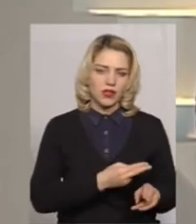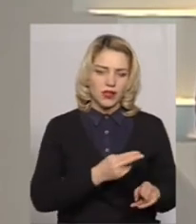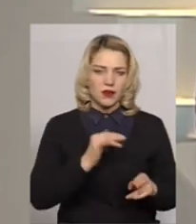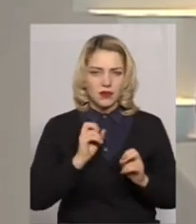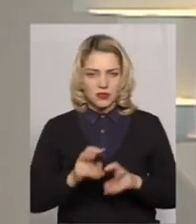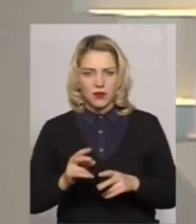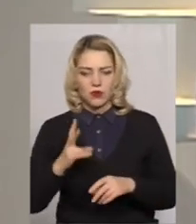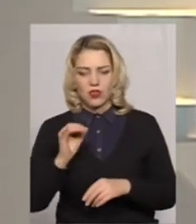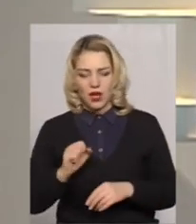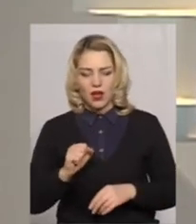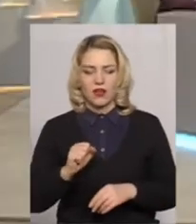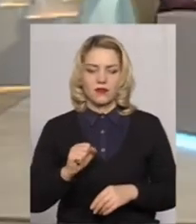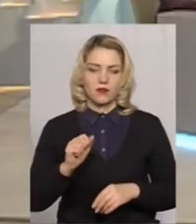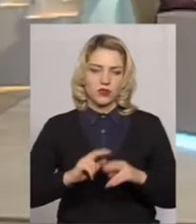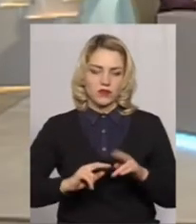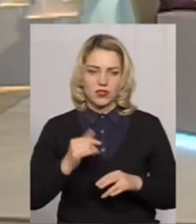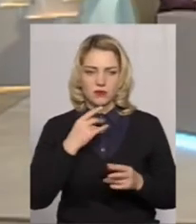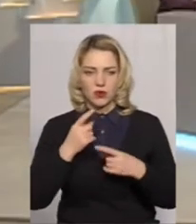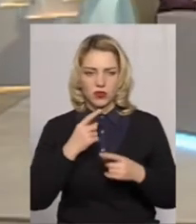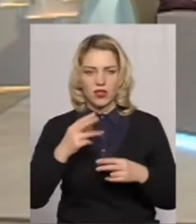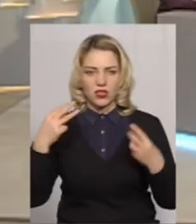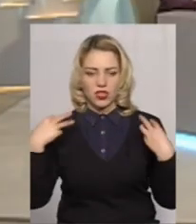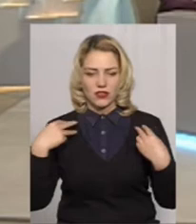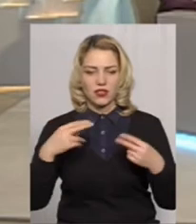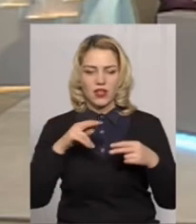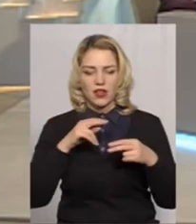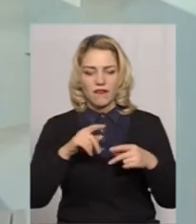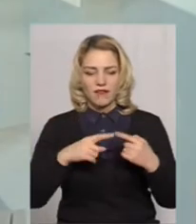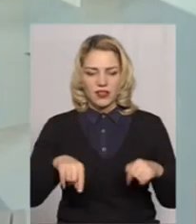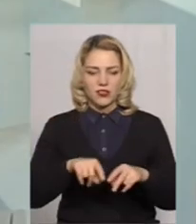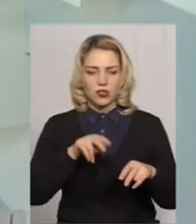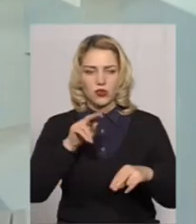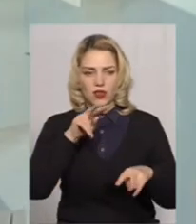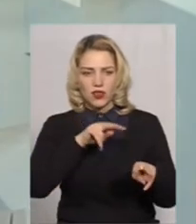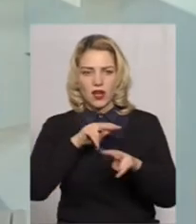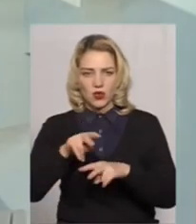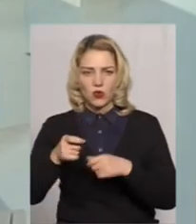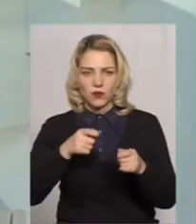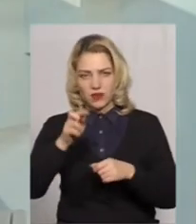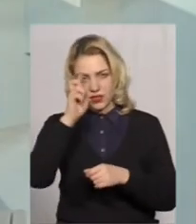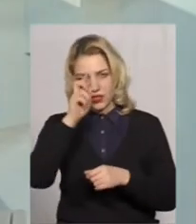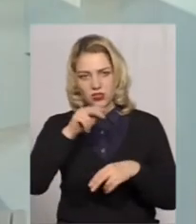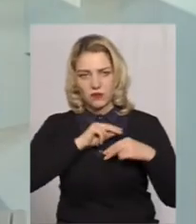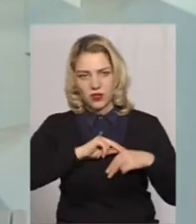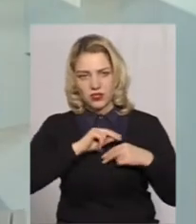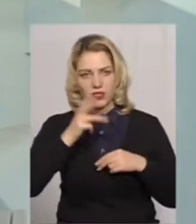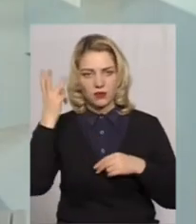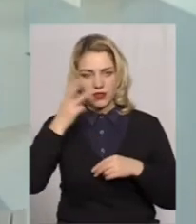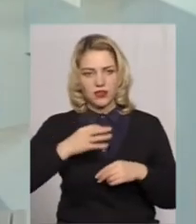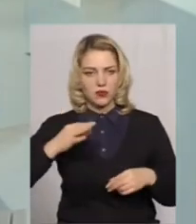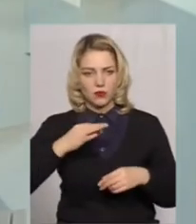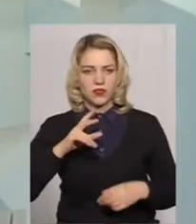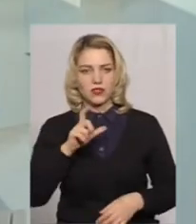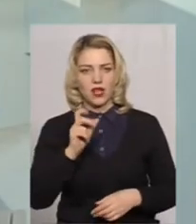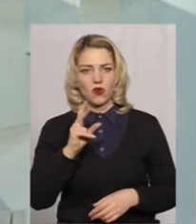на будівництві нині спілкуємось із начальником відділу нагляду в будівництві управління Держпраці у Хмельницькій області Валерієм